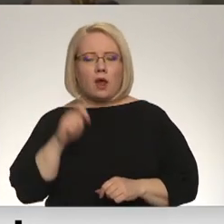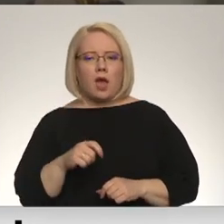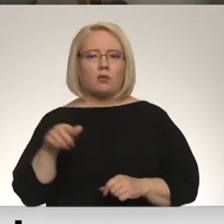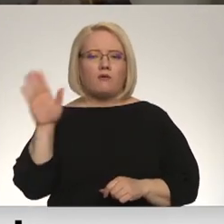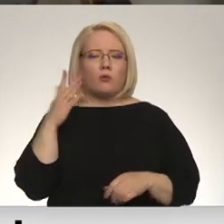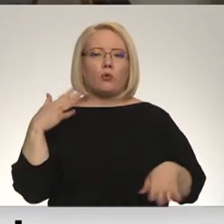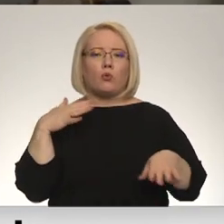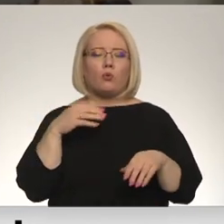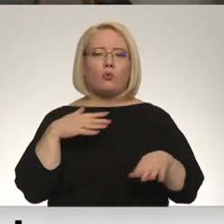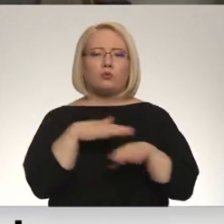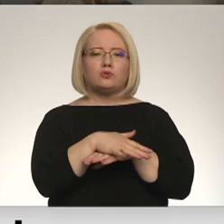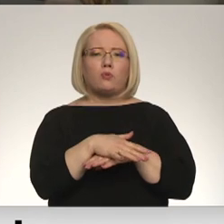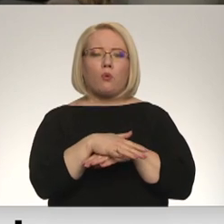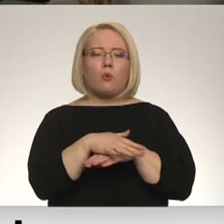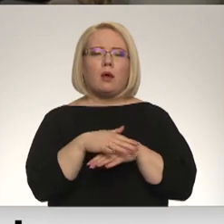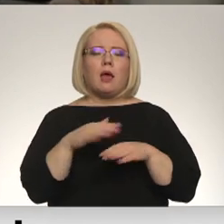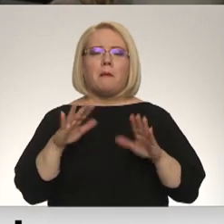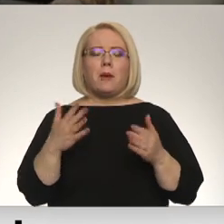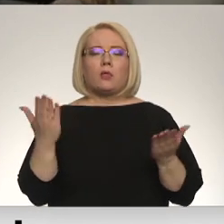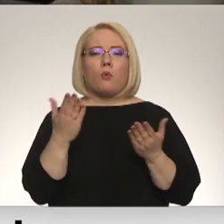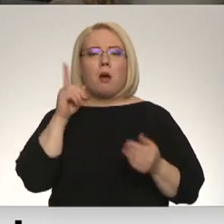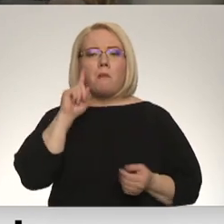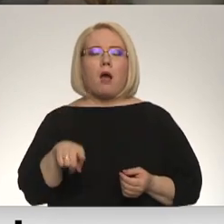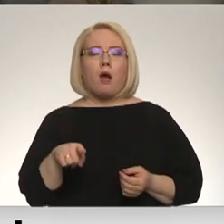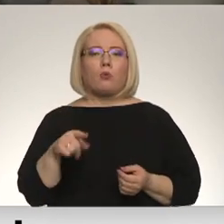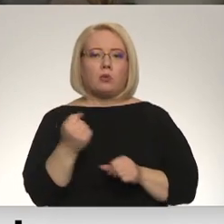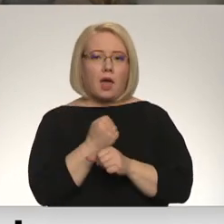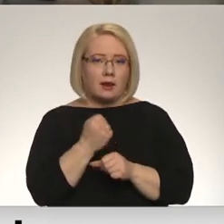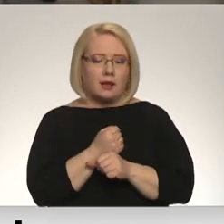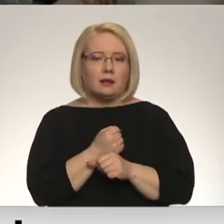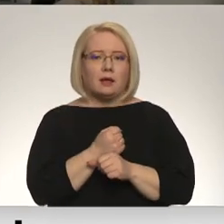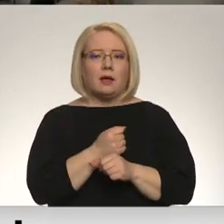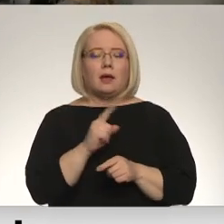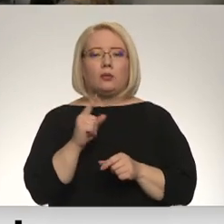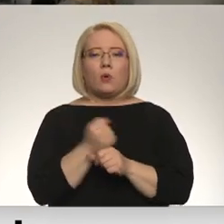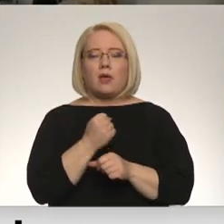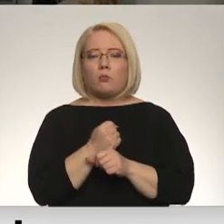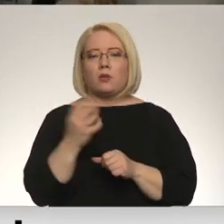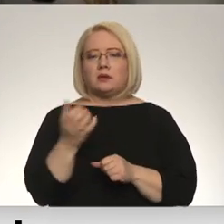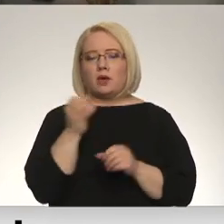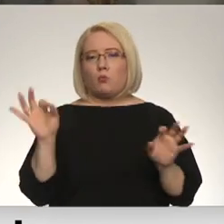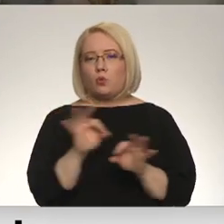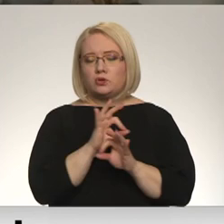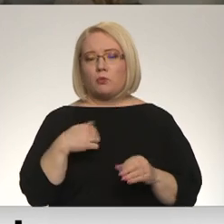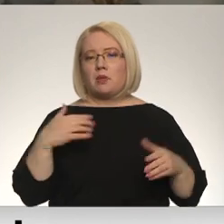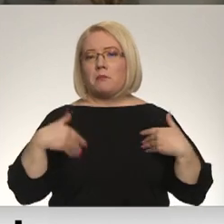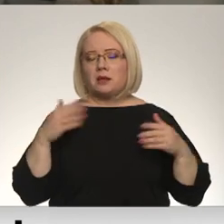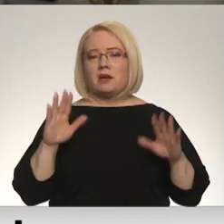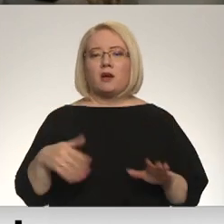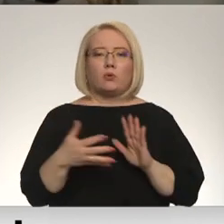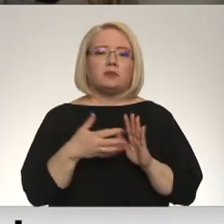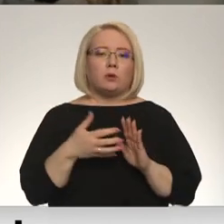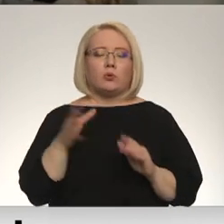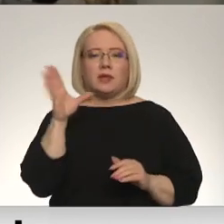kurai uzbruk agresors. Tas, ko es māku darīt, ir nodarboties ar mūziku. Man ir prieks, ka es varu izmantot katru